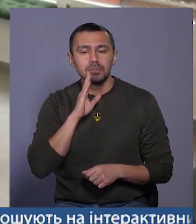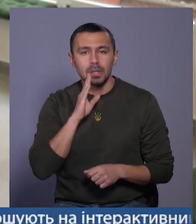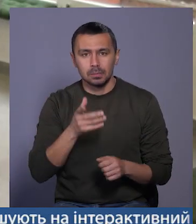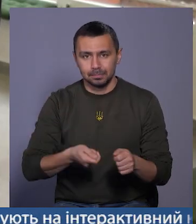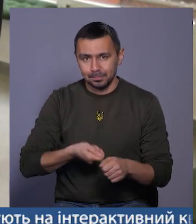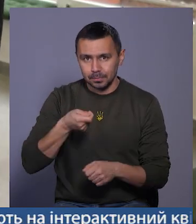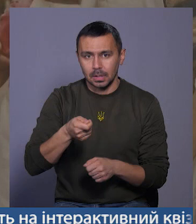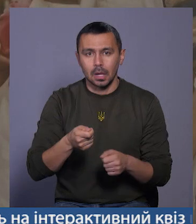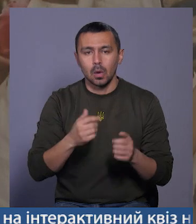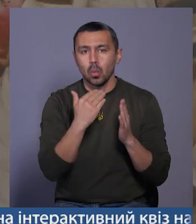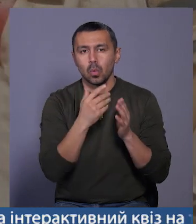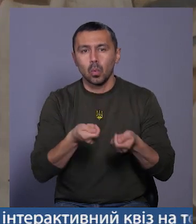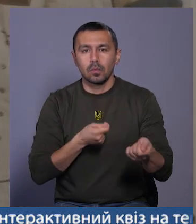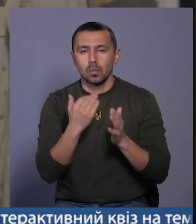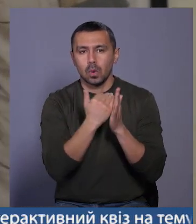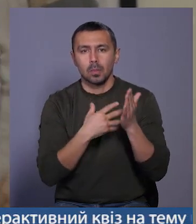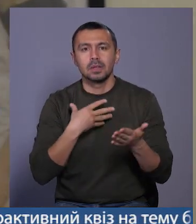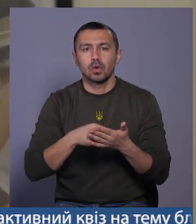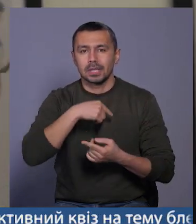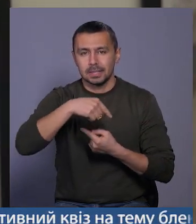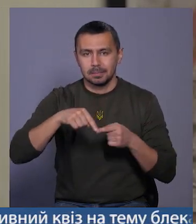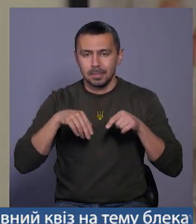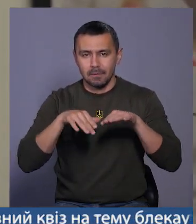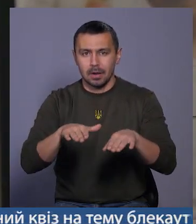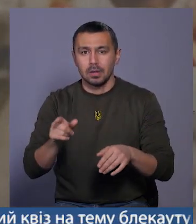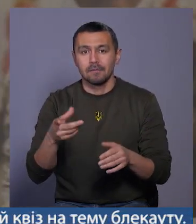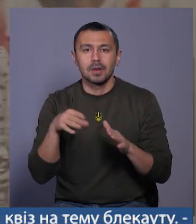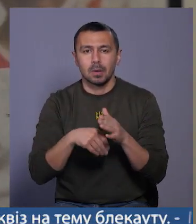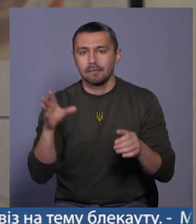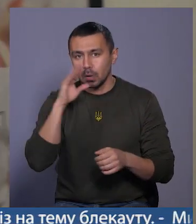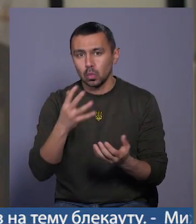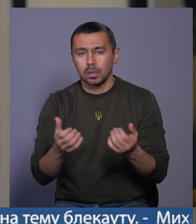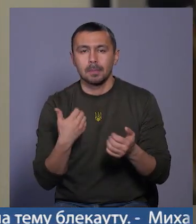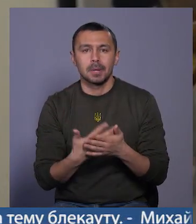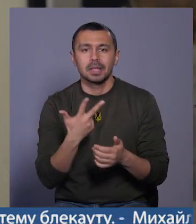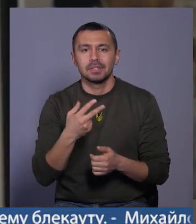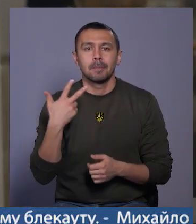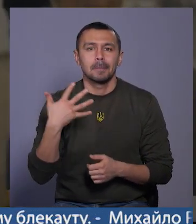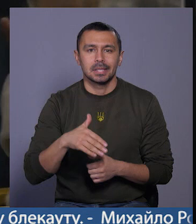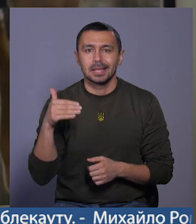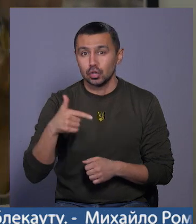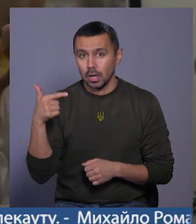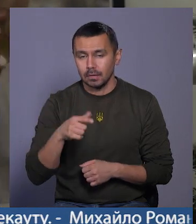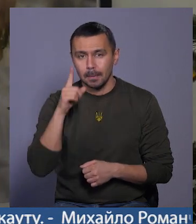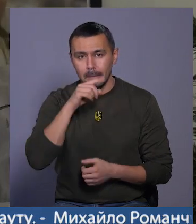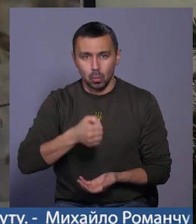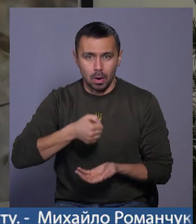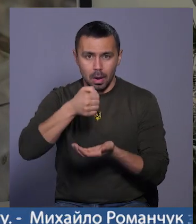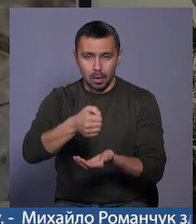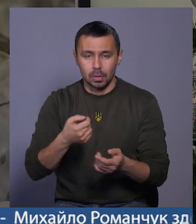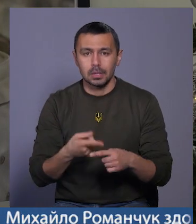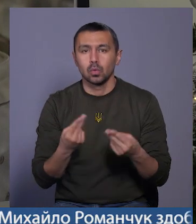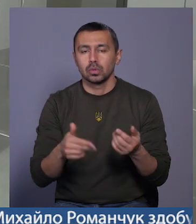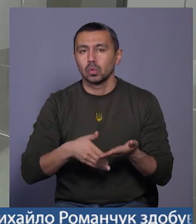подалась на урядову програму «Власна справа». У її рамках вдалося отримати майже 250 тисяч гривень мікрогранту. Ці